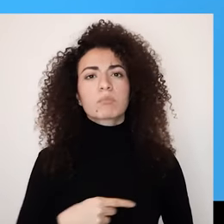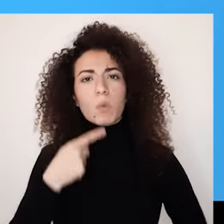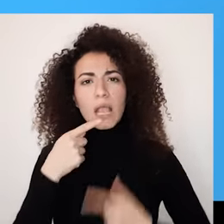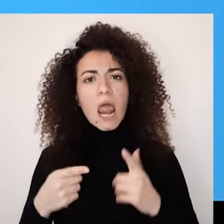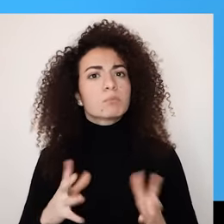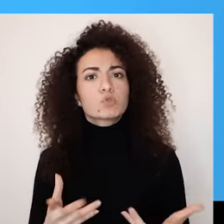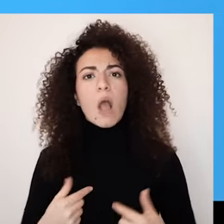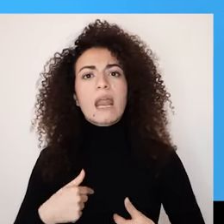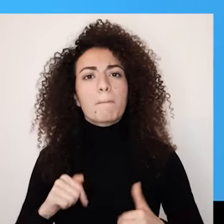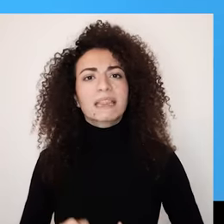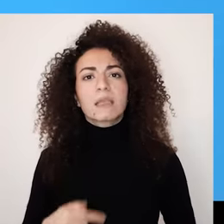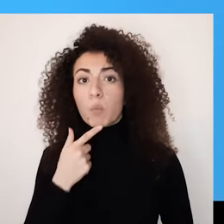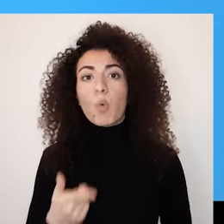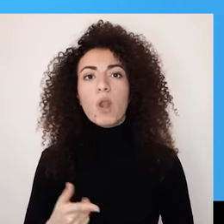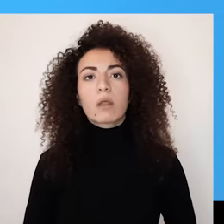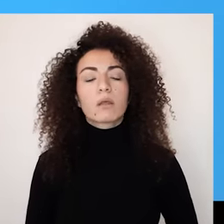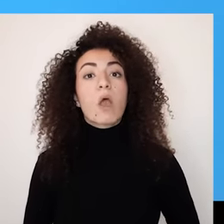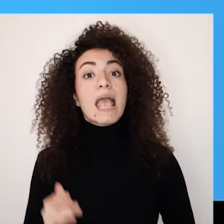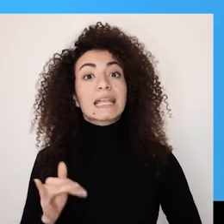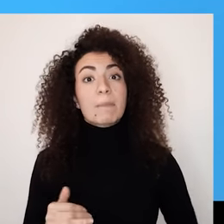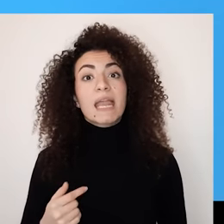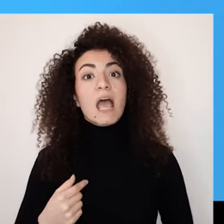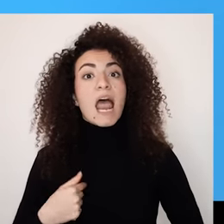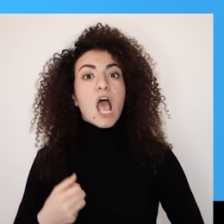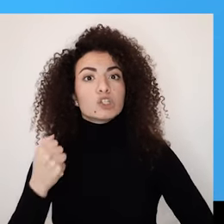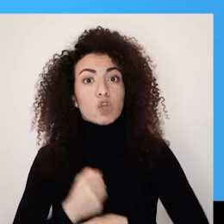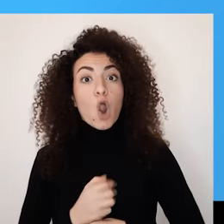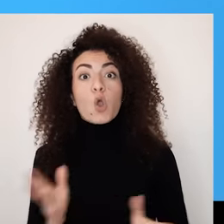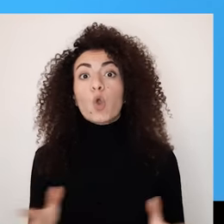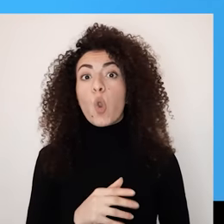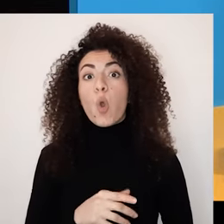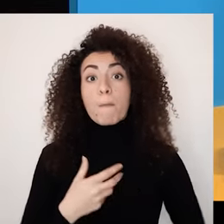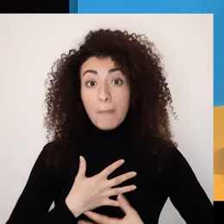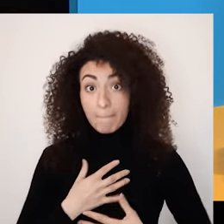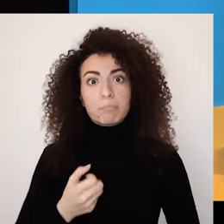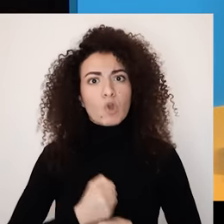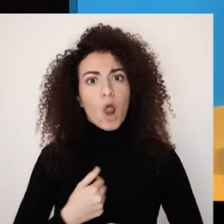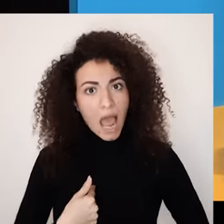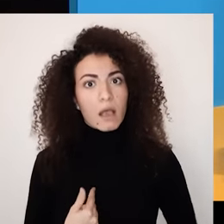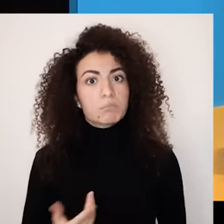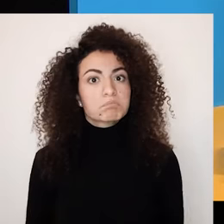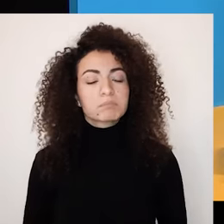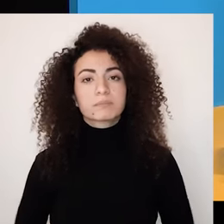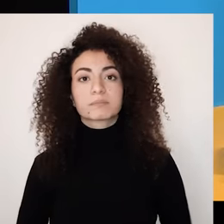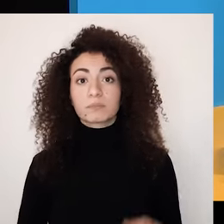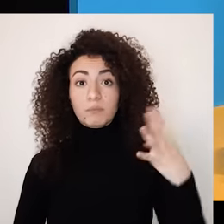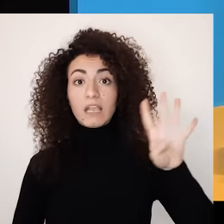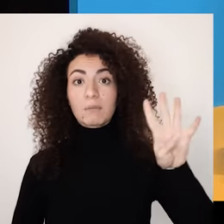الأشخاص المهمين لألنا والتأكد من أنه قسم من أعمالنا مقدر ومرحب فيه ثابعا القدرة